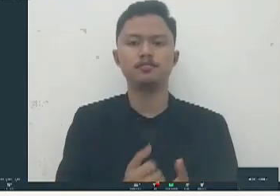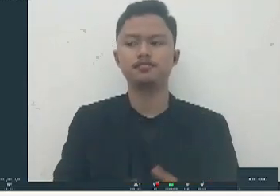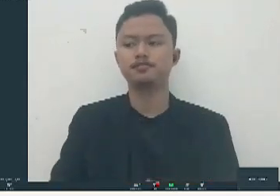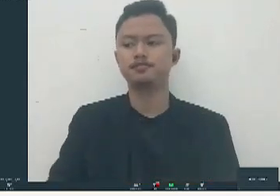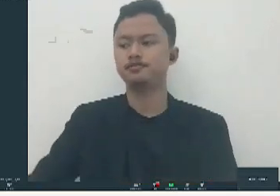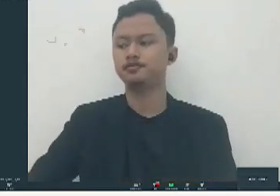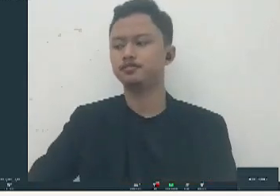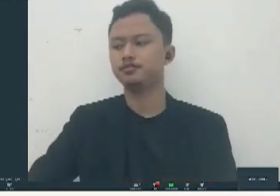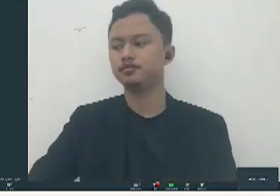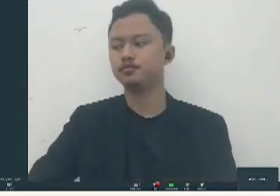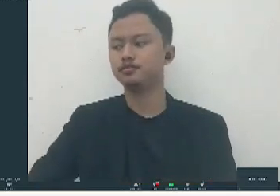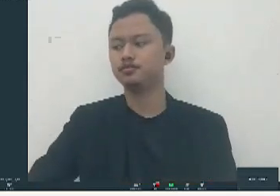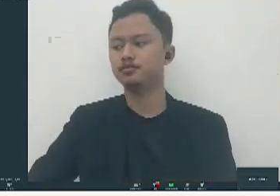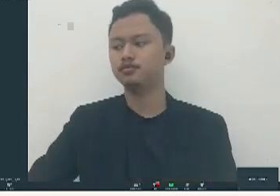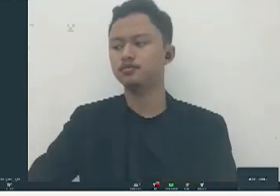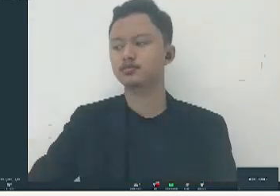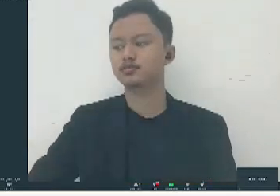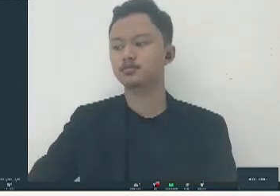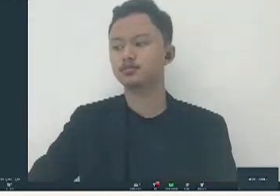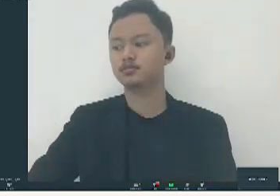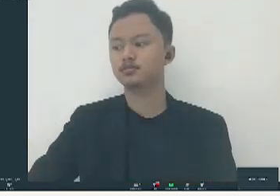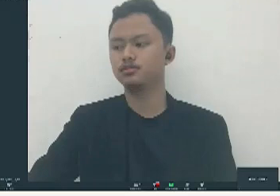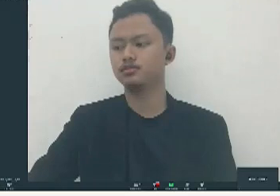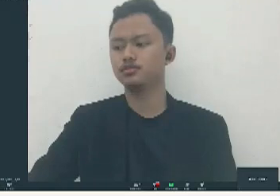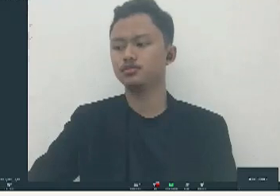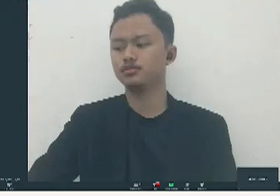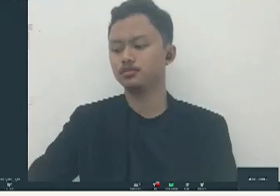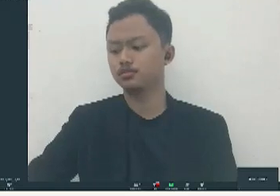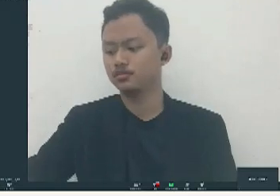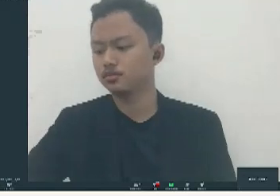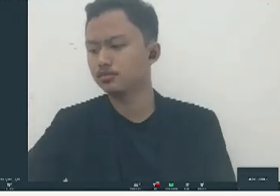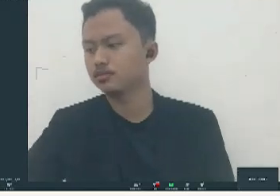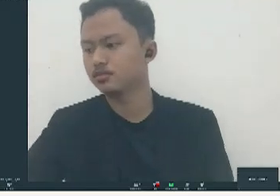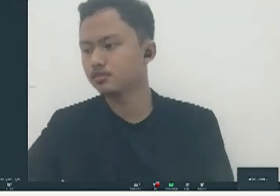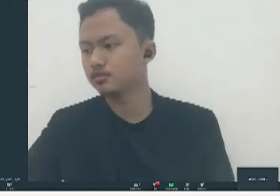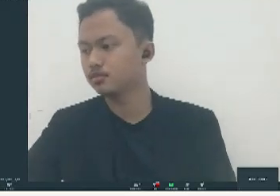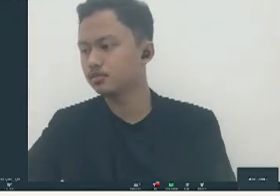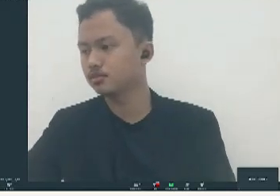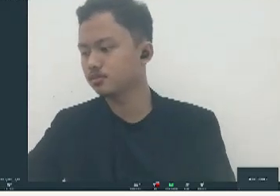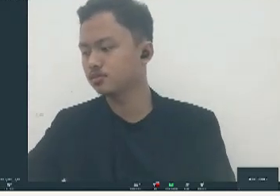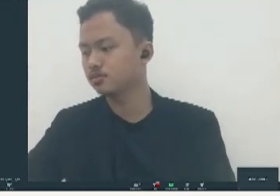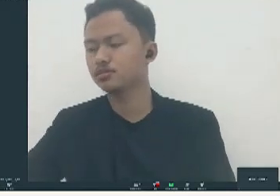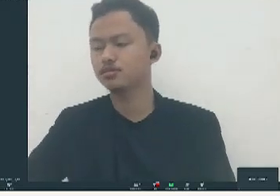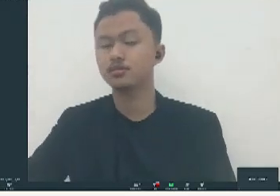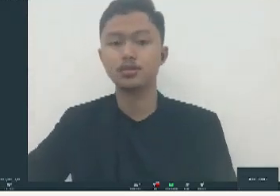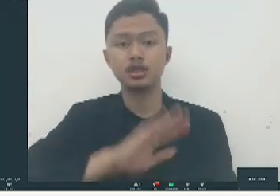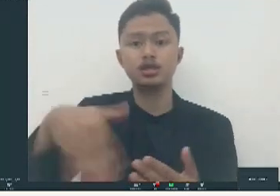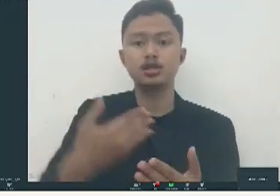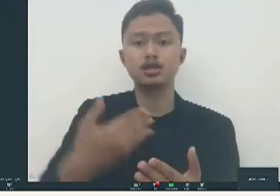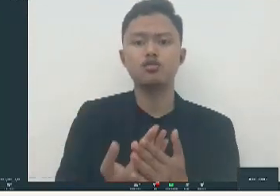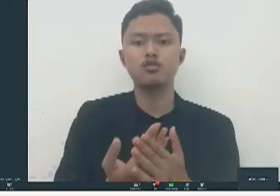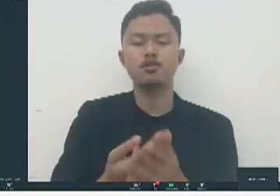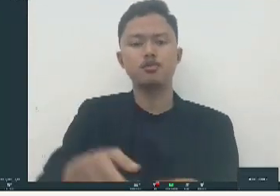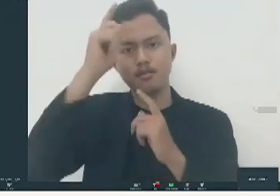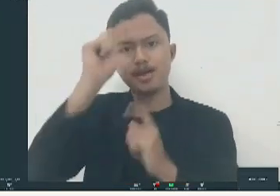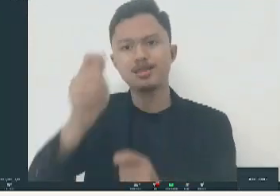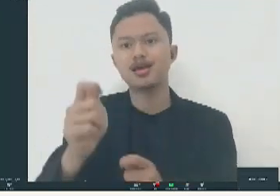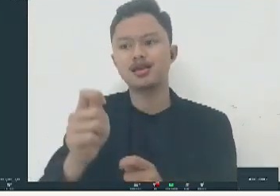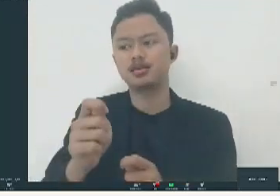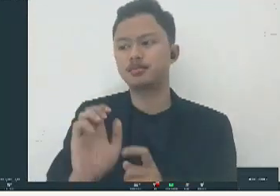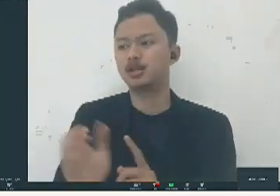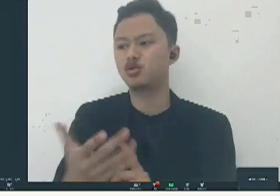apa namanya pihak yang memang sudah memahami tentang penghormatan perlindungan dan pemenuhan hak